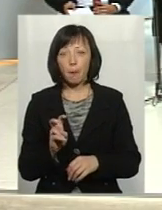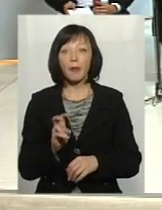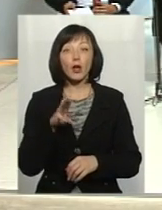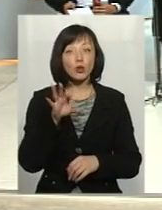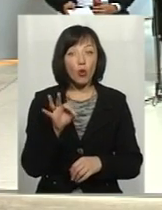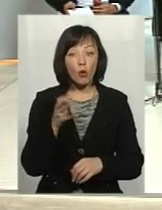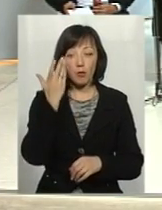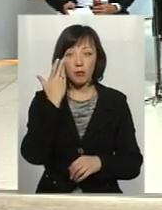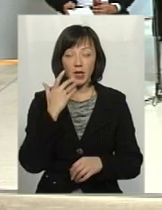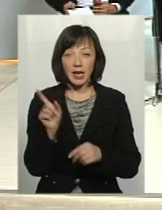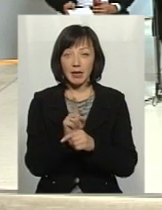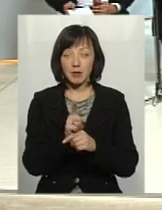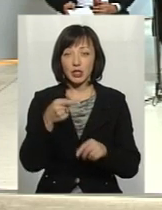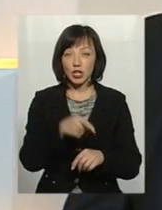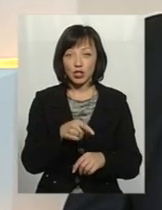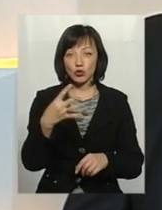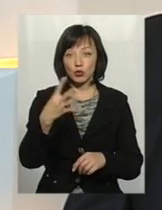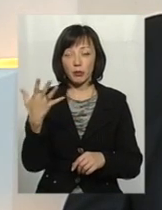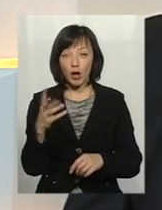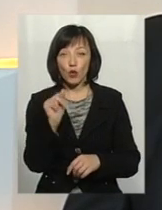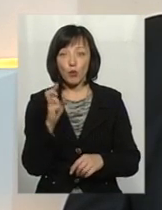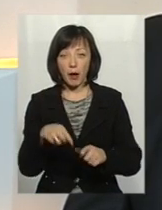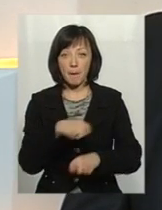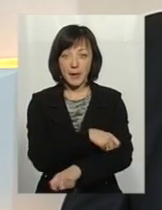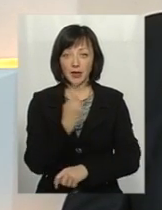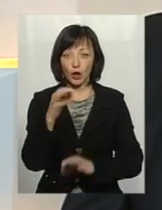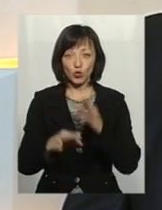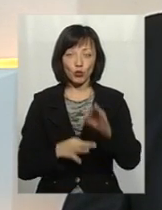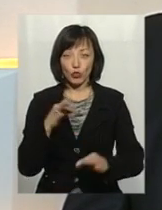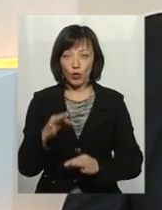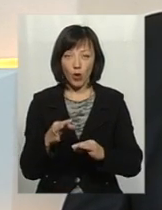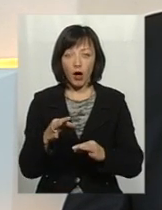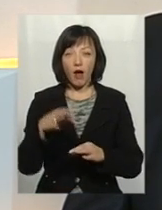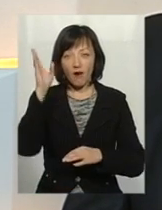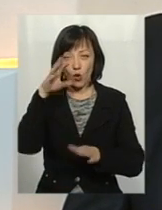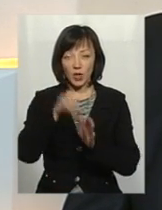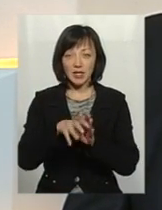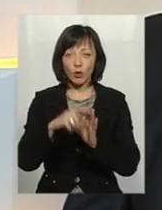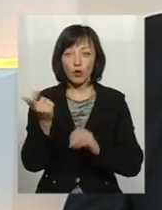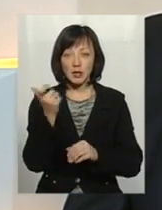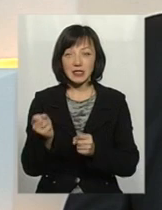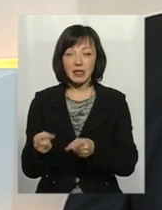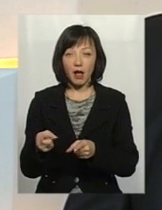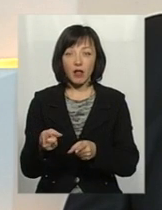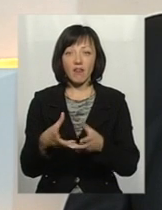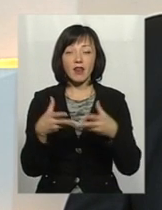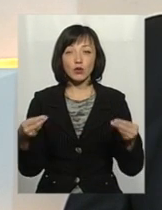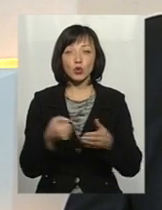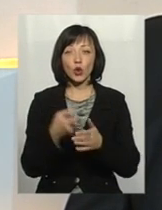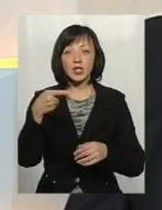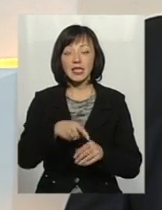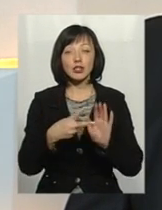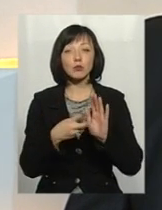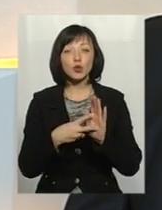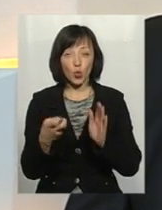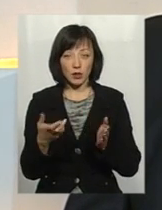То при ліміті тисячі 45 метрів кубічних на добу доканалізації неосподарства, скидало навесно до тисячі